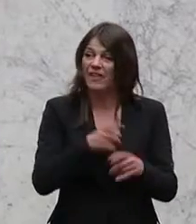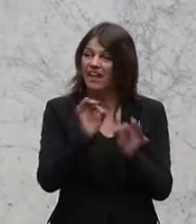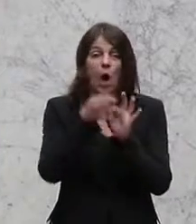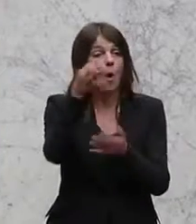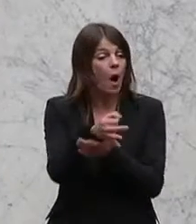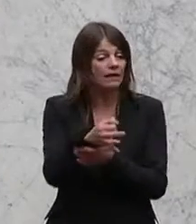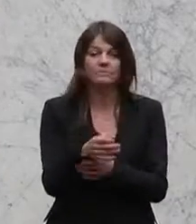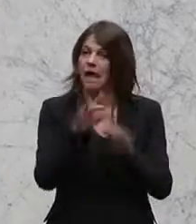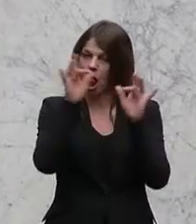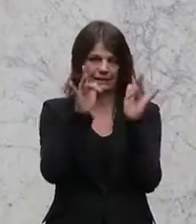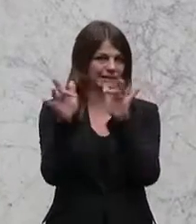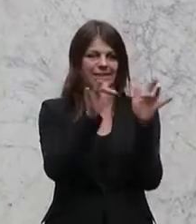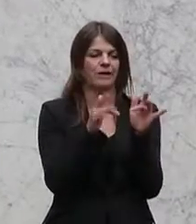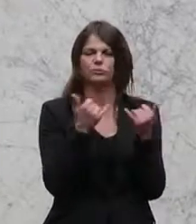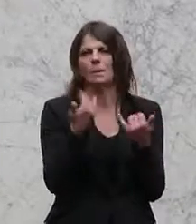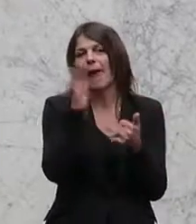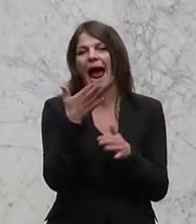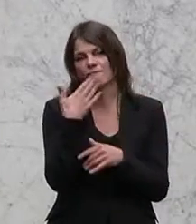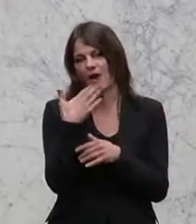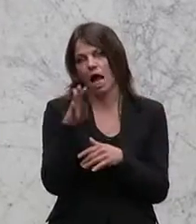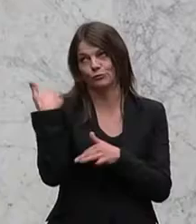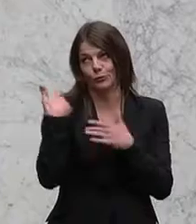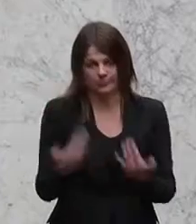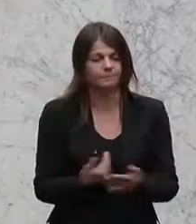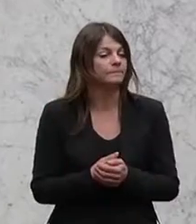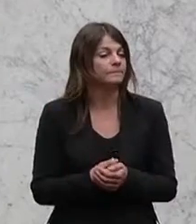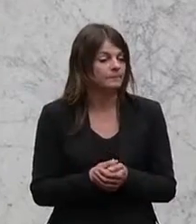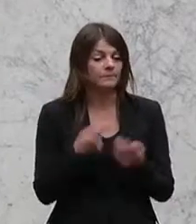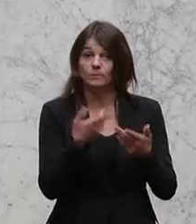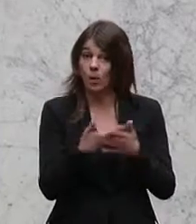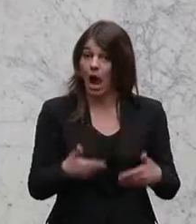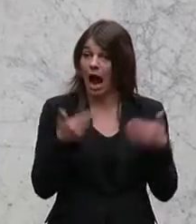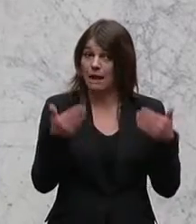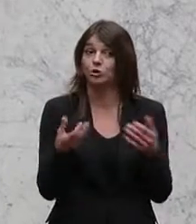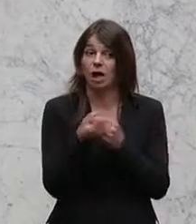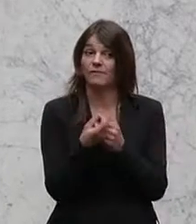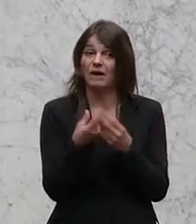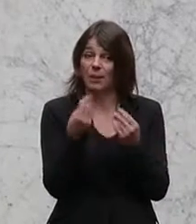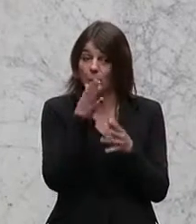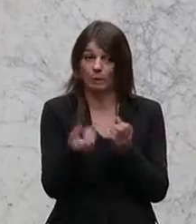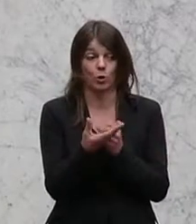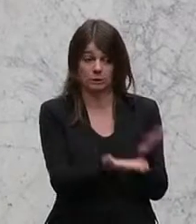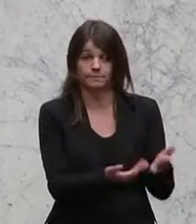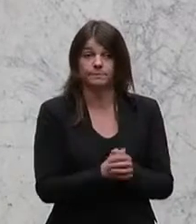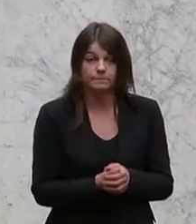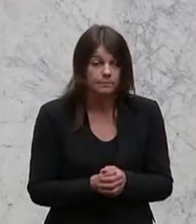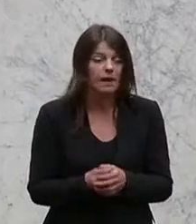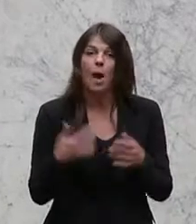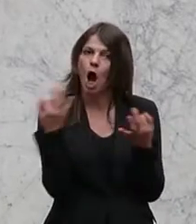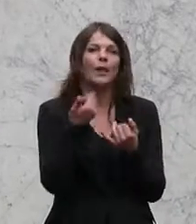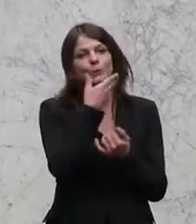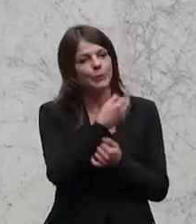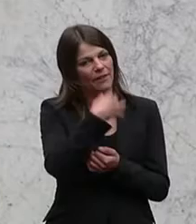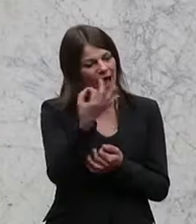Ort mit Pfeil. Also das ist schon ein bisschen einfacher geworden. So wird heimische Qualität erzeugt. Aber es ist heute ein